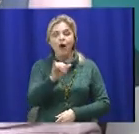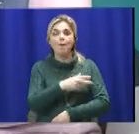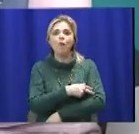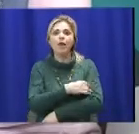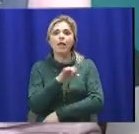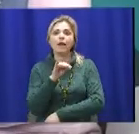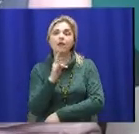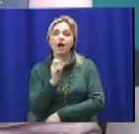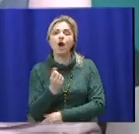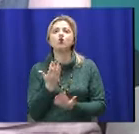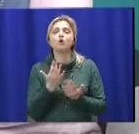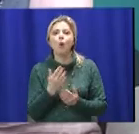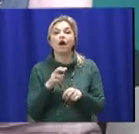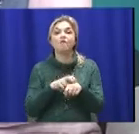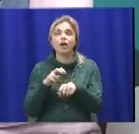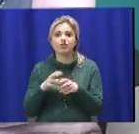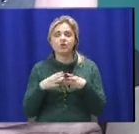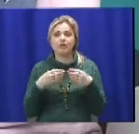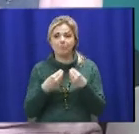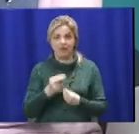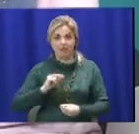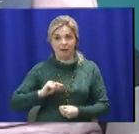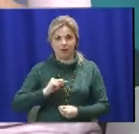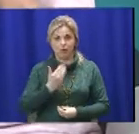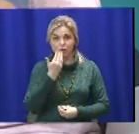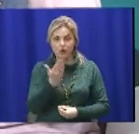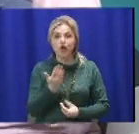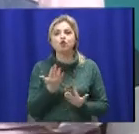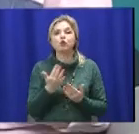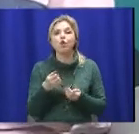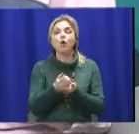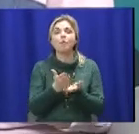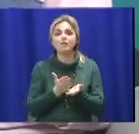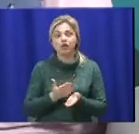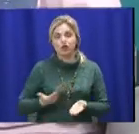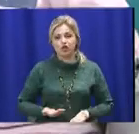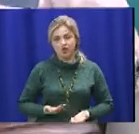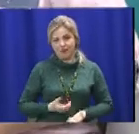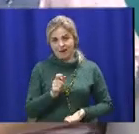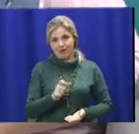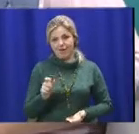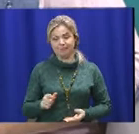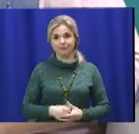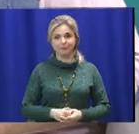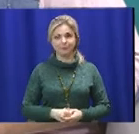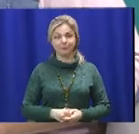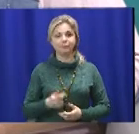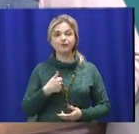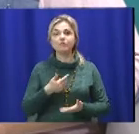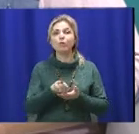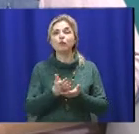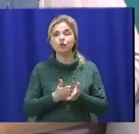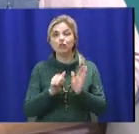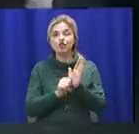лікарів сімейних працює і скільки ви обслуговуєте жителів? Ми обслуговуємо 64